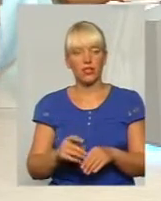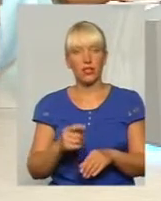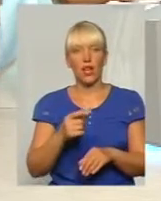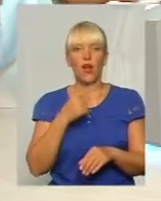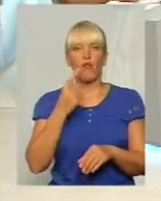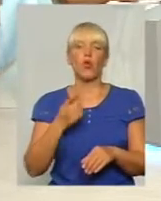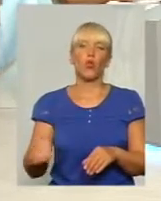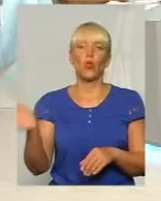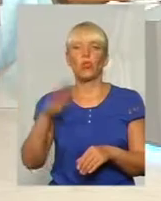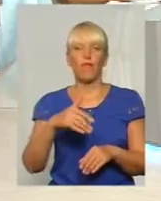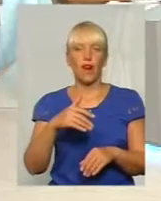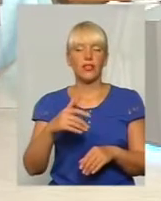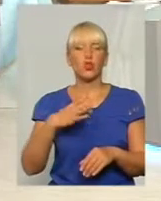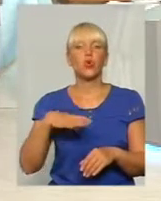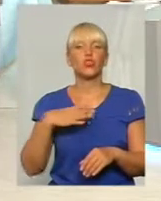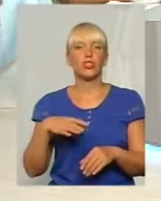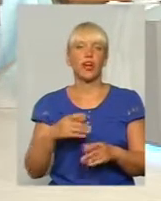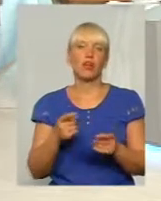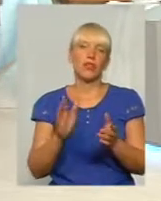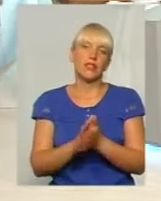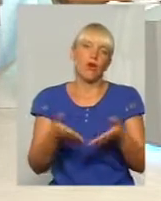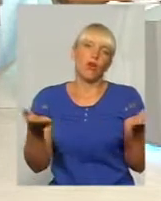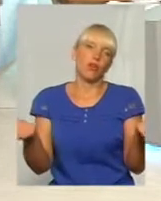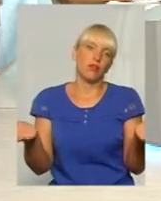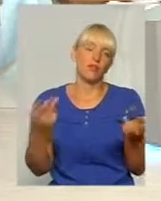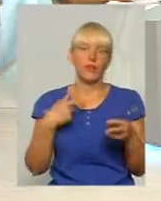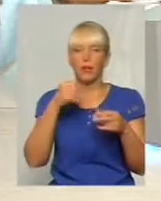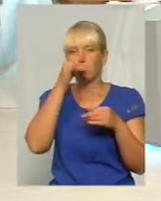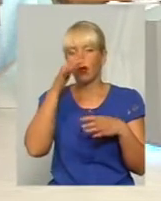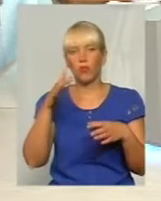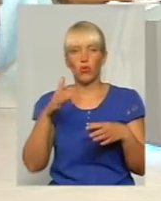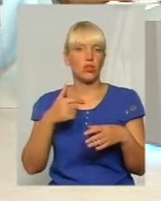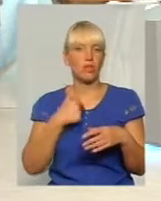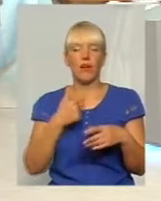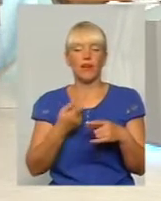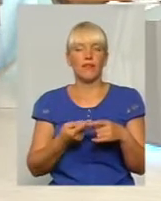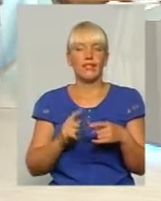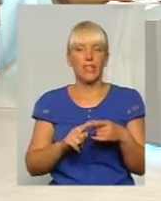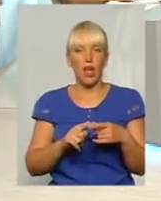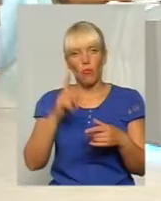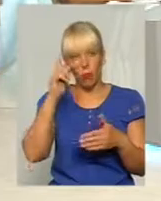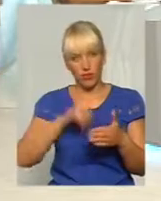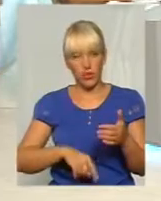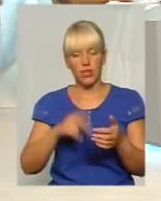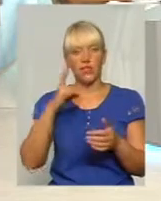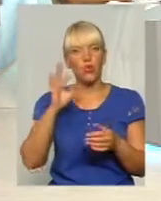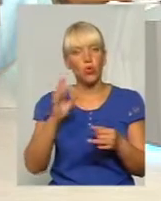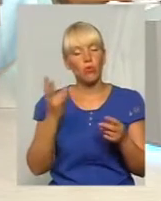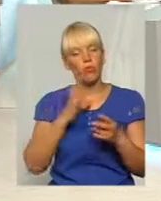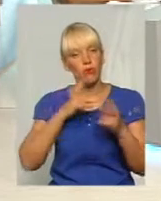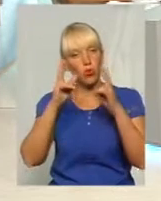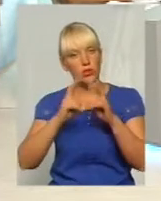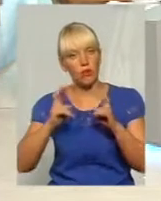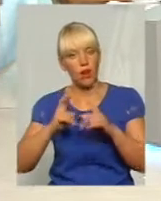слідства, була заява, Ну, б сперснула руками, ой, ми не можемо в це повірити. Звичайно, ми не можемо в це повірити, але вона повинна все-таки якось розбиратися,